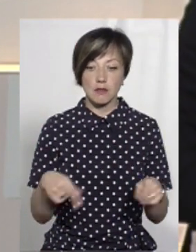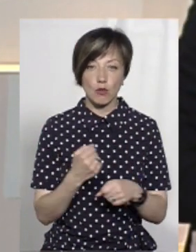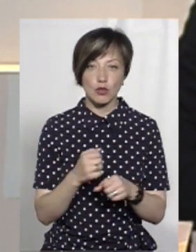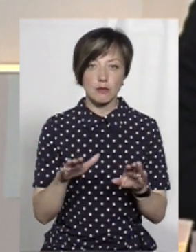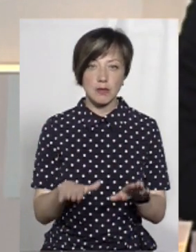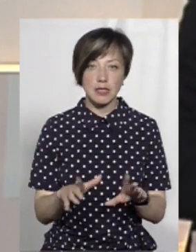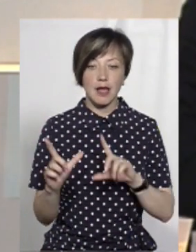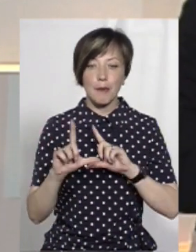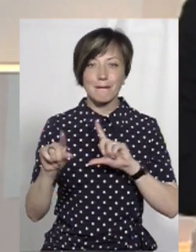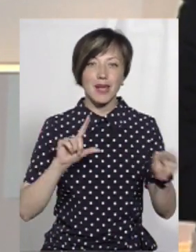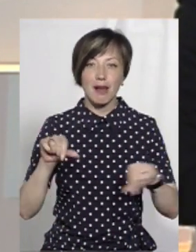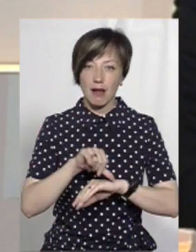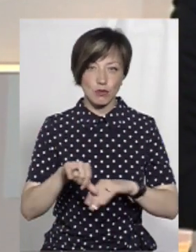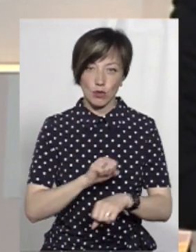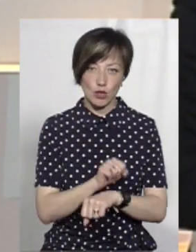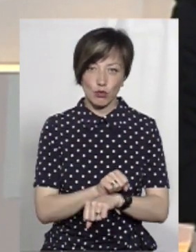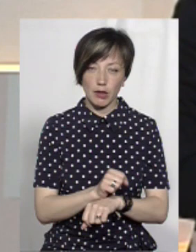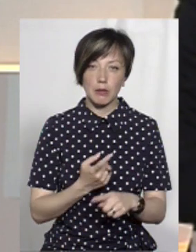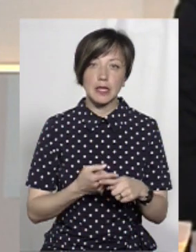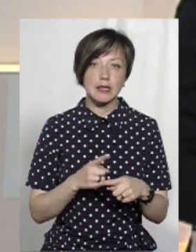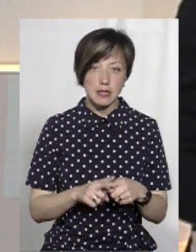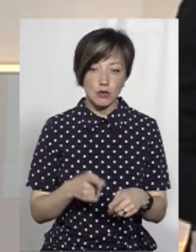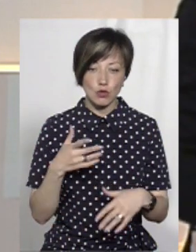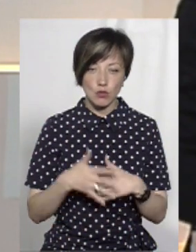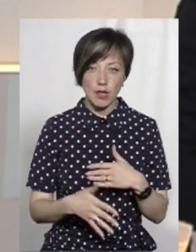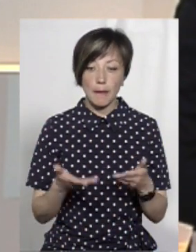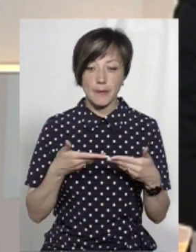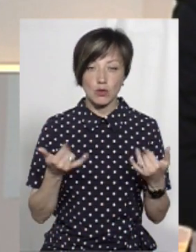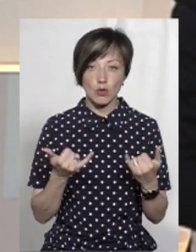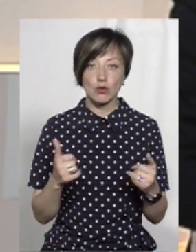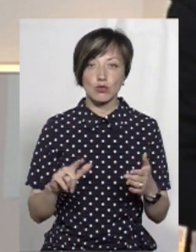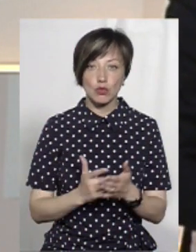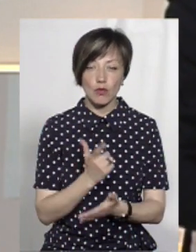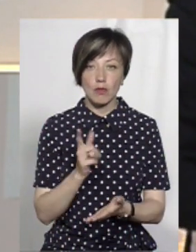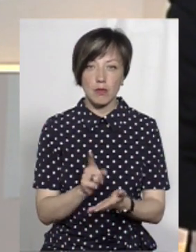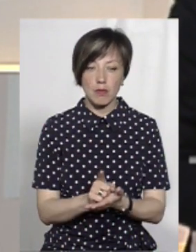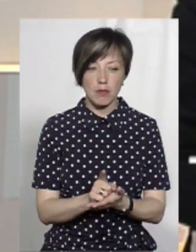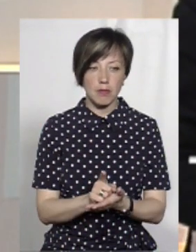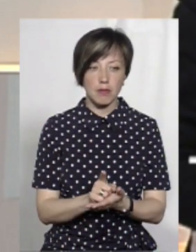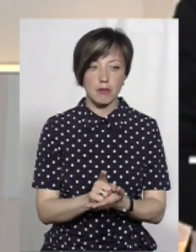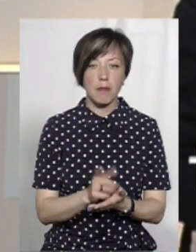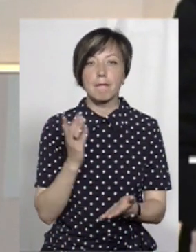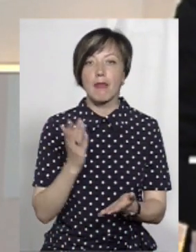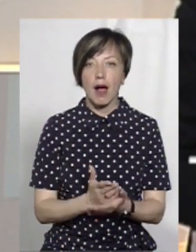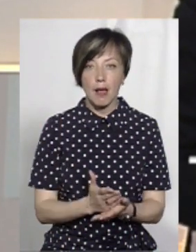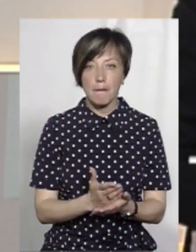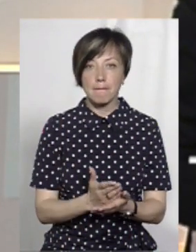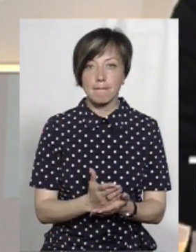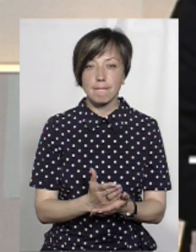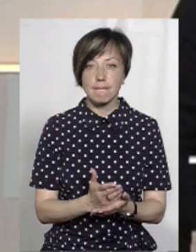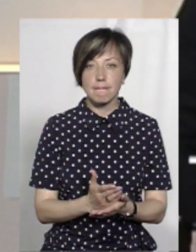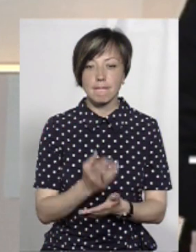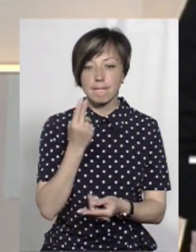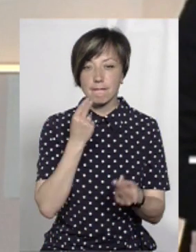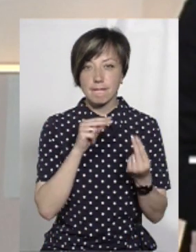робочих місць, то імміграцію ми ніяким чином не зупинимо. І це зрозуміло. Ми сьогодні, знов-таки, маємо переваги для